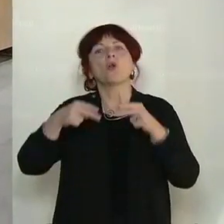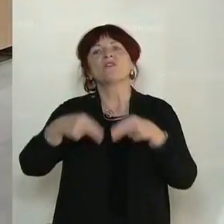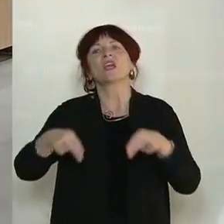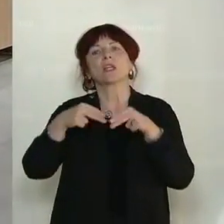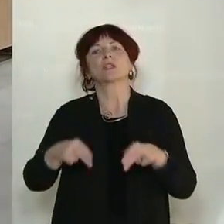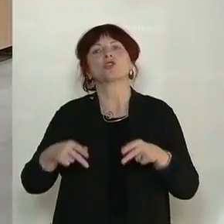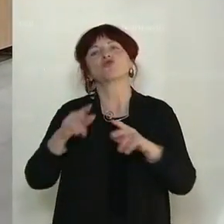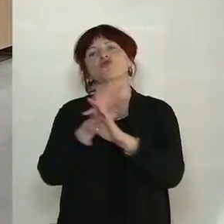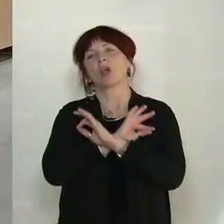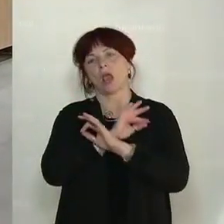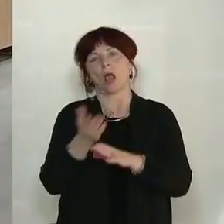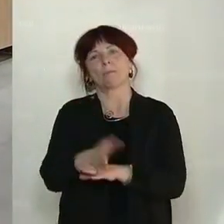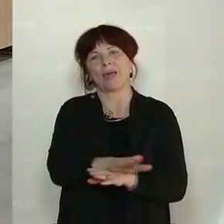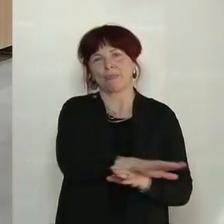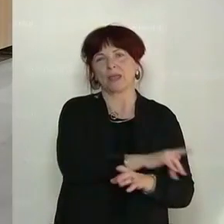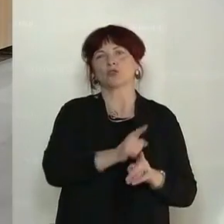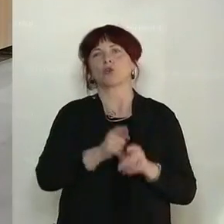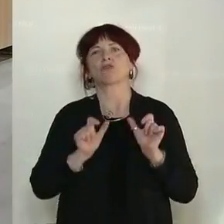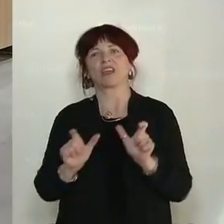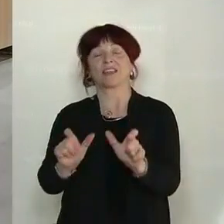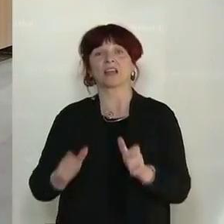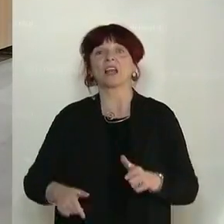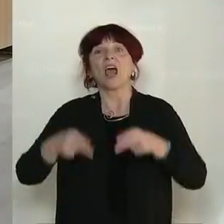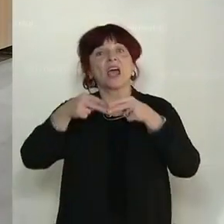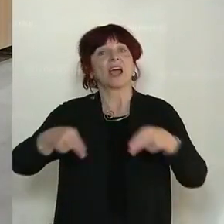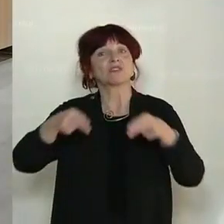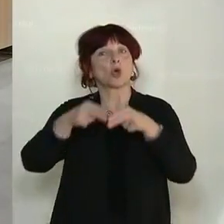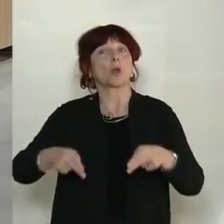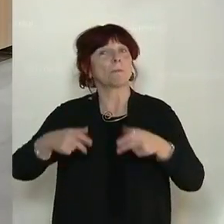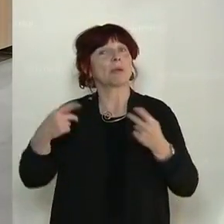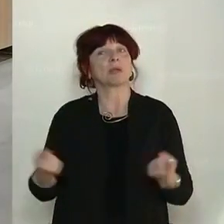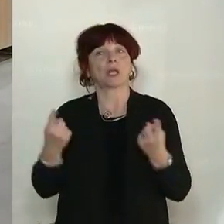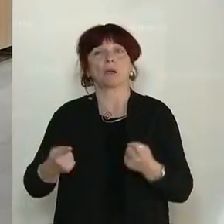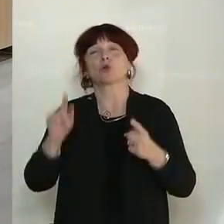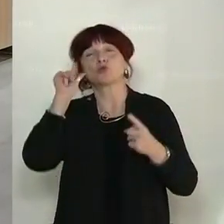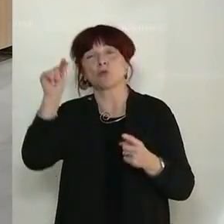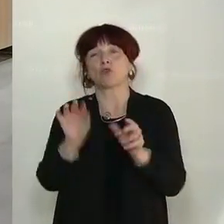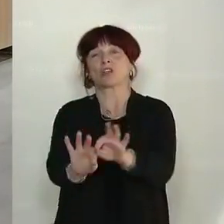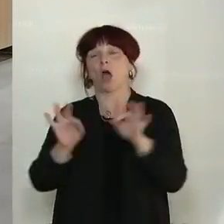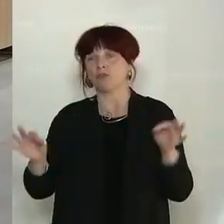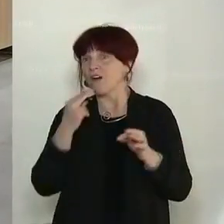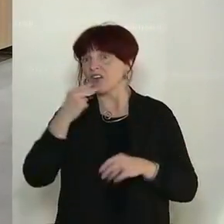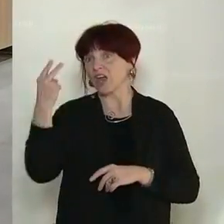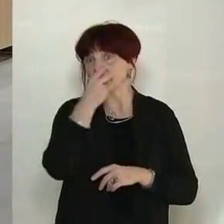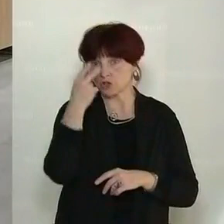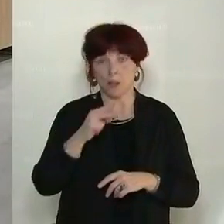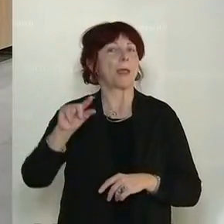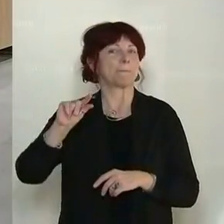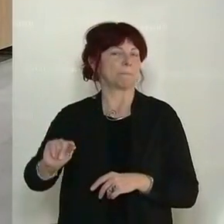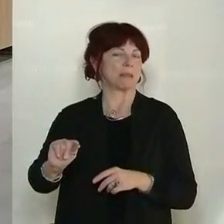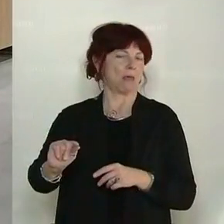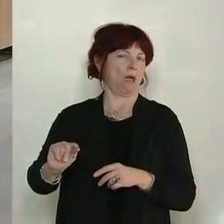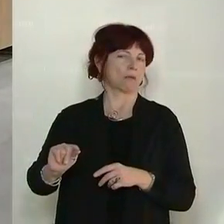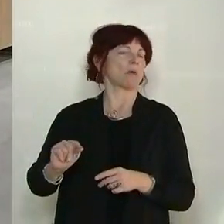Gastronomiebetriebe sofort aufsperren. Wer ist für diesen Entschließungsantrag? Das ist die Minderheit